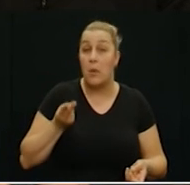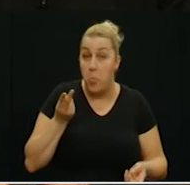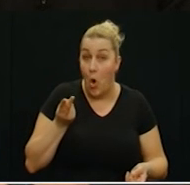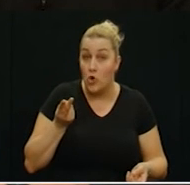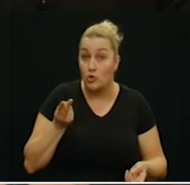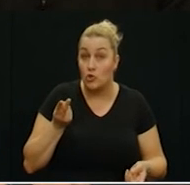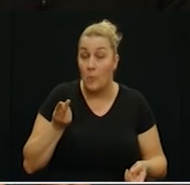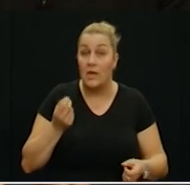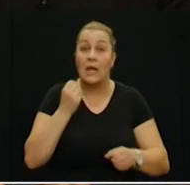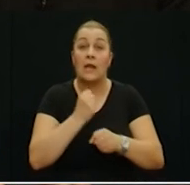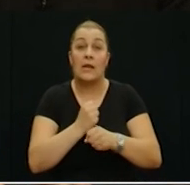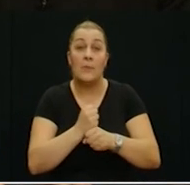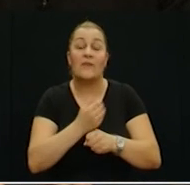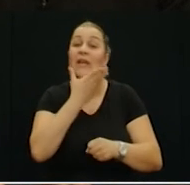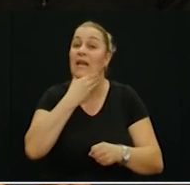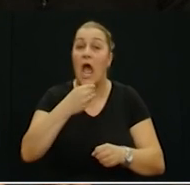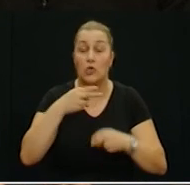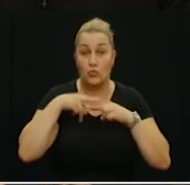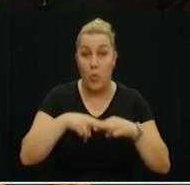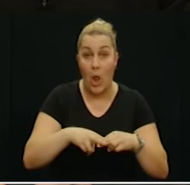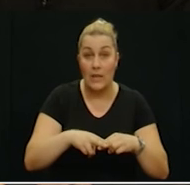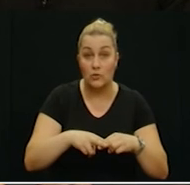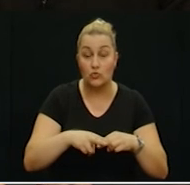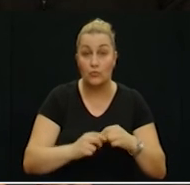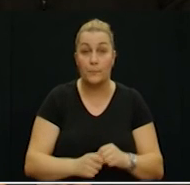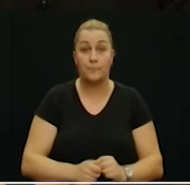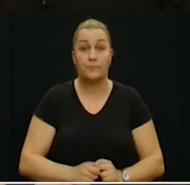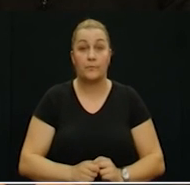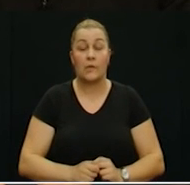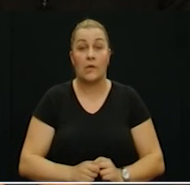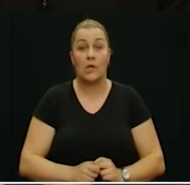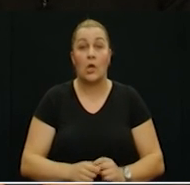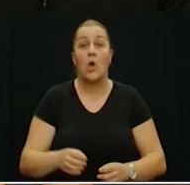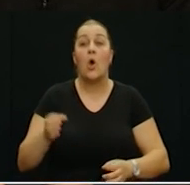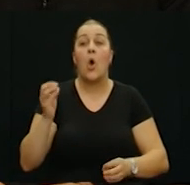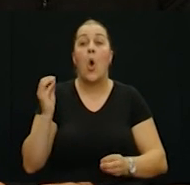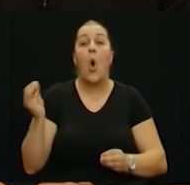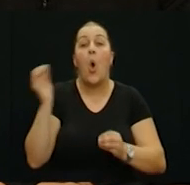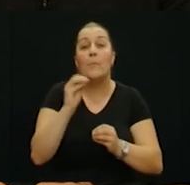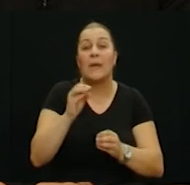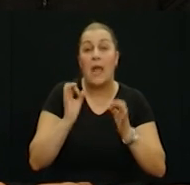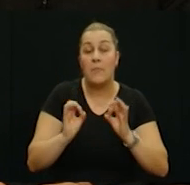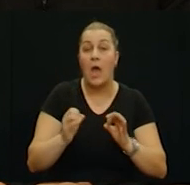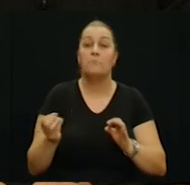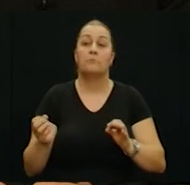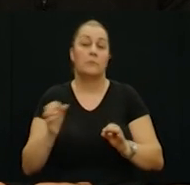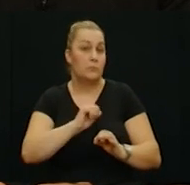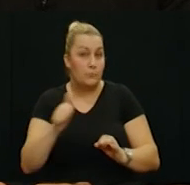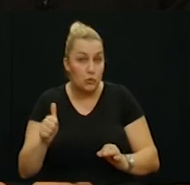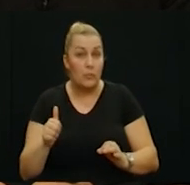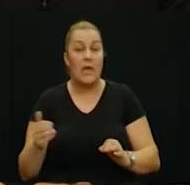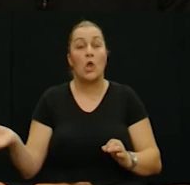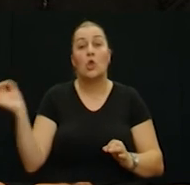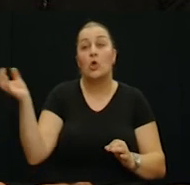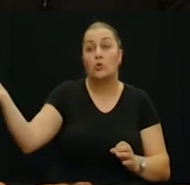sa ponosom to mogu reći napravili krasnu bolnicu napravili opremili je prekrasno dojeli mlade ljude